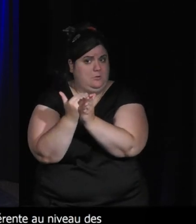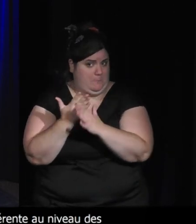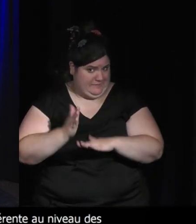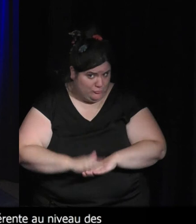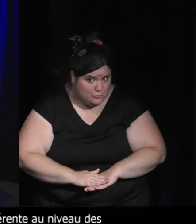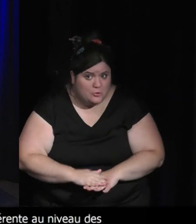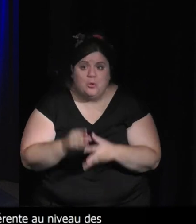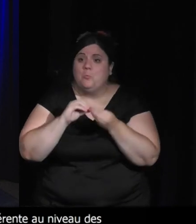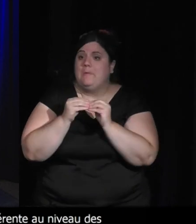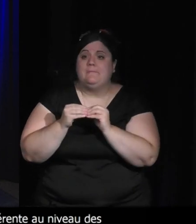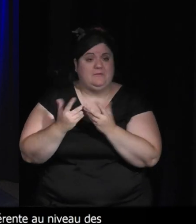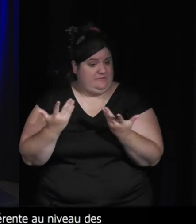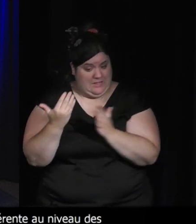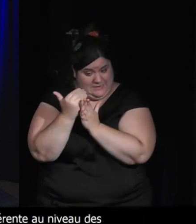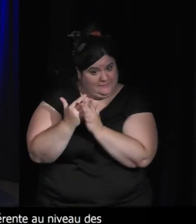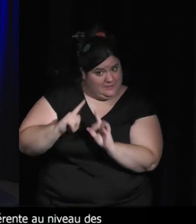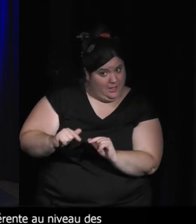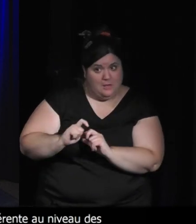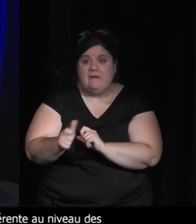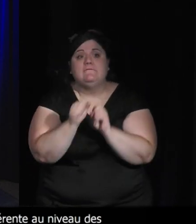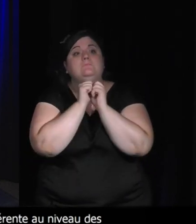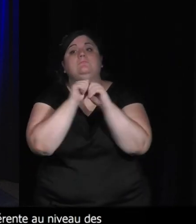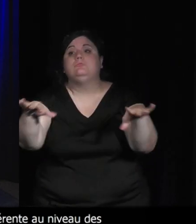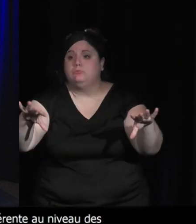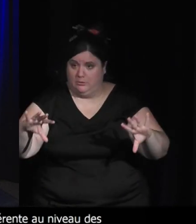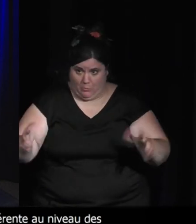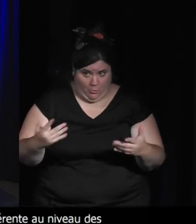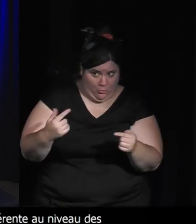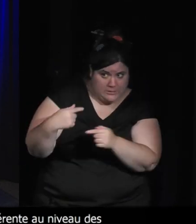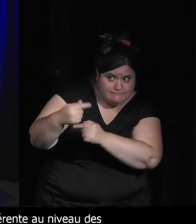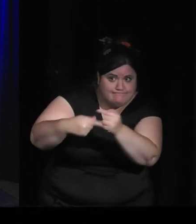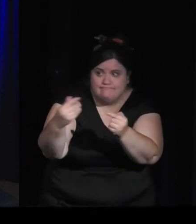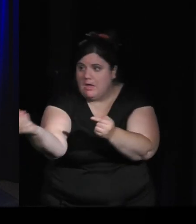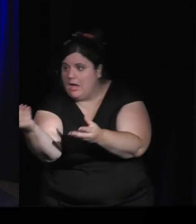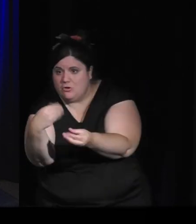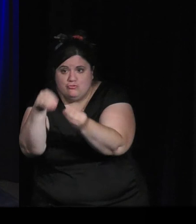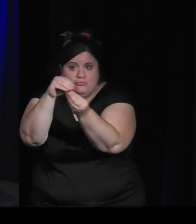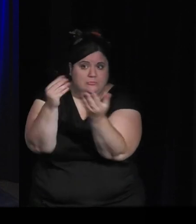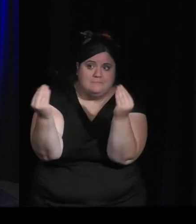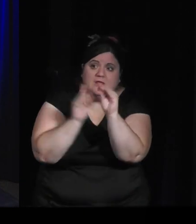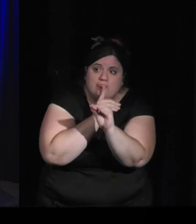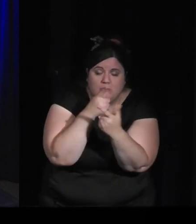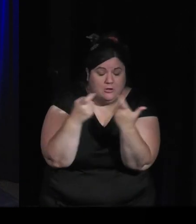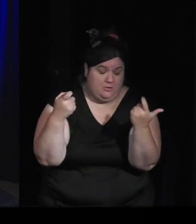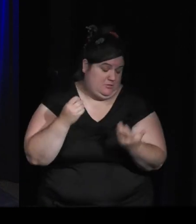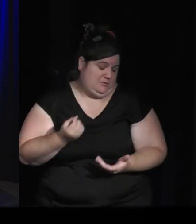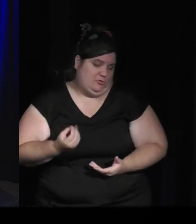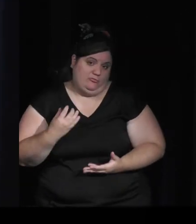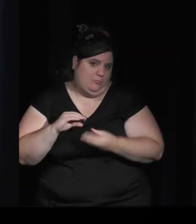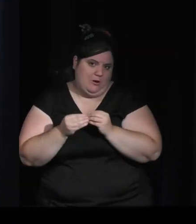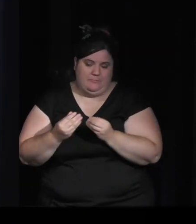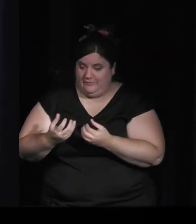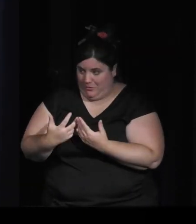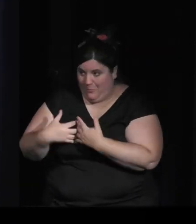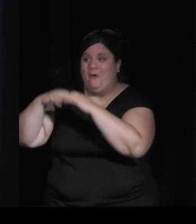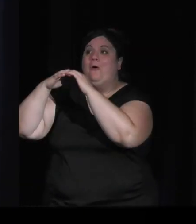tant de faire aller, c'est plutôt de la faire vivre et de la propager auprès de l'industrie et des étudiants, ce qui nécessite un temps qui n pas négligeable et c'est souvent pour ça que ces initiatives ne sont pas très visibles,